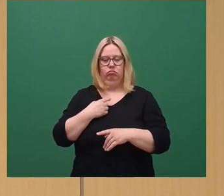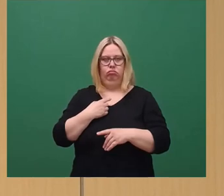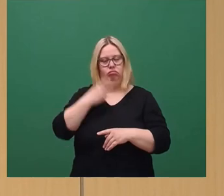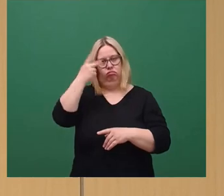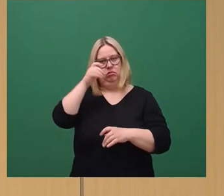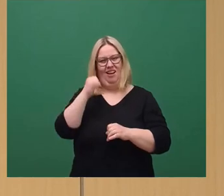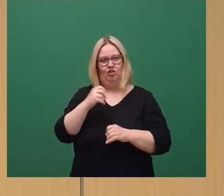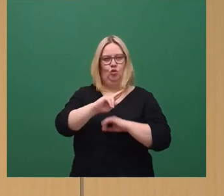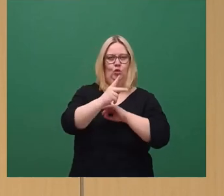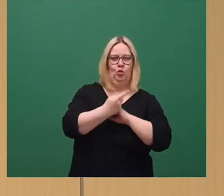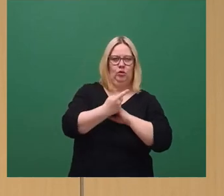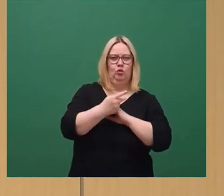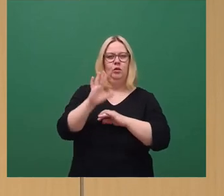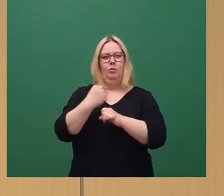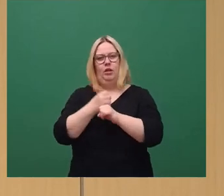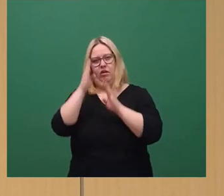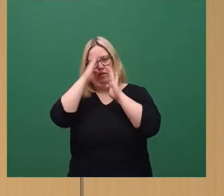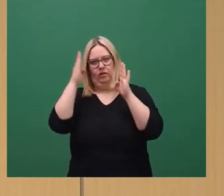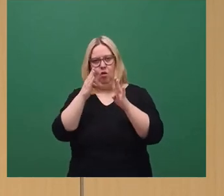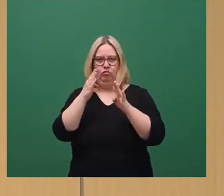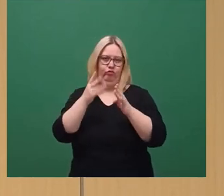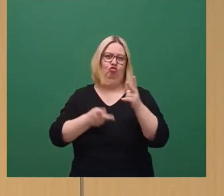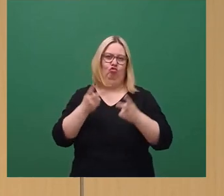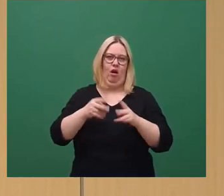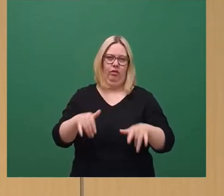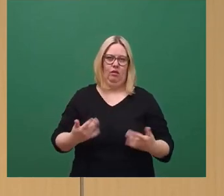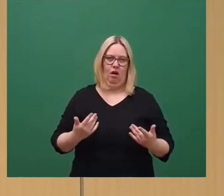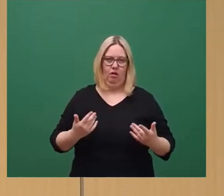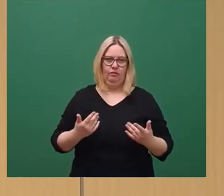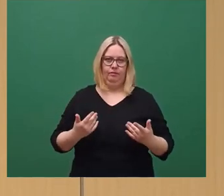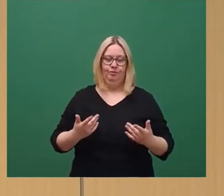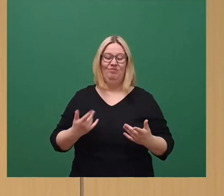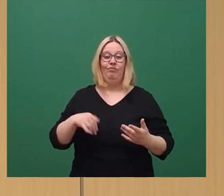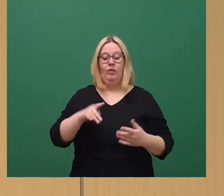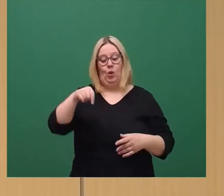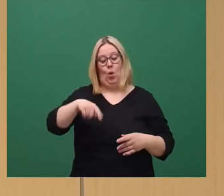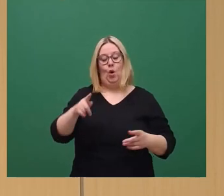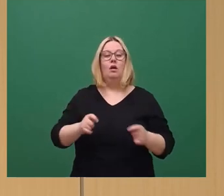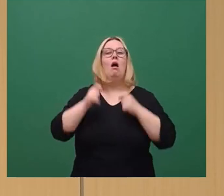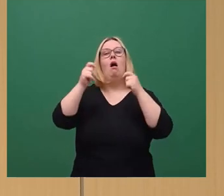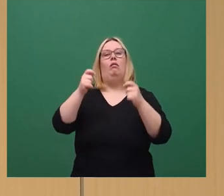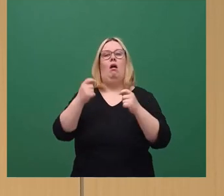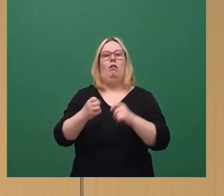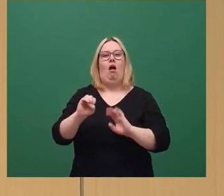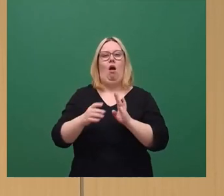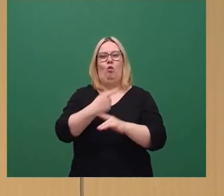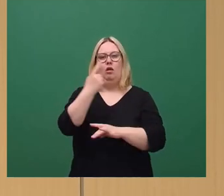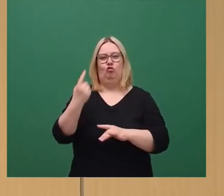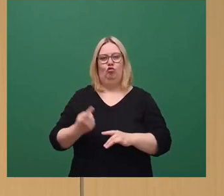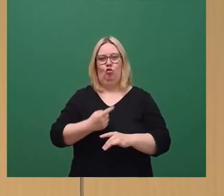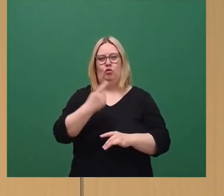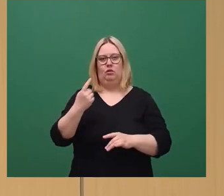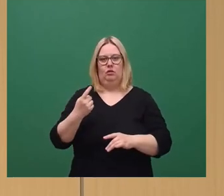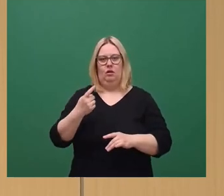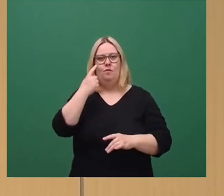Mitarbeitervertrauen dürften aber nachhaltig beschädigt worden sein. Im zugehörigen Antrag zur heutigen Aktuellen Stunde, der derzeit in den Gremien